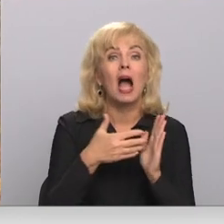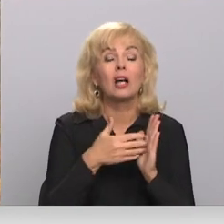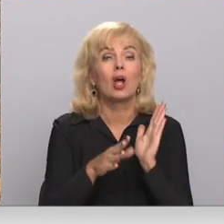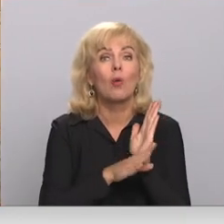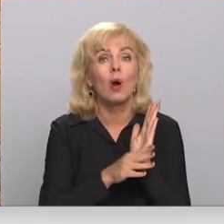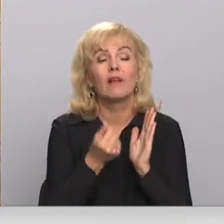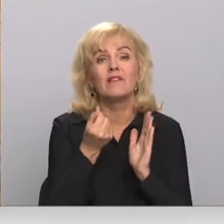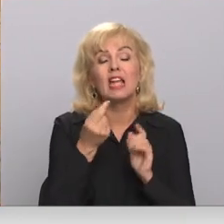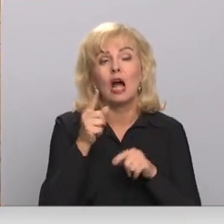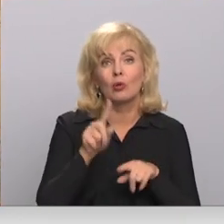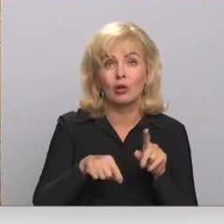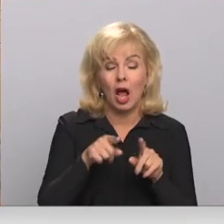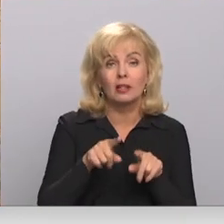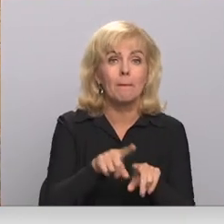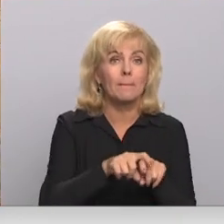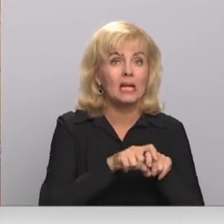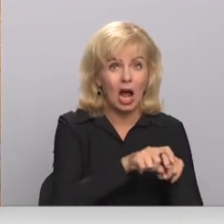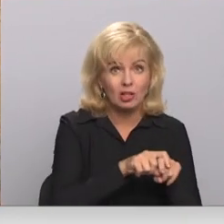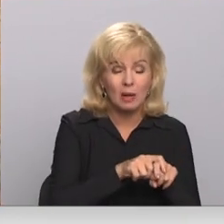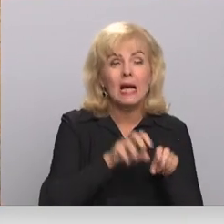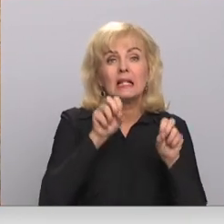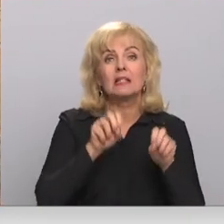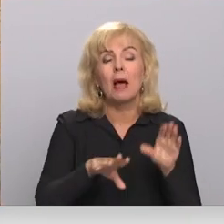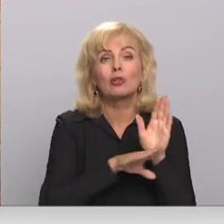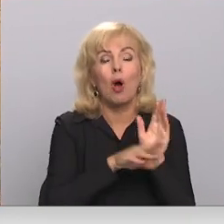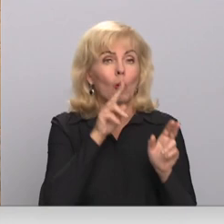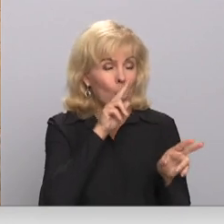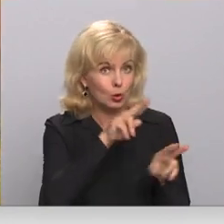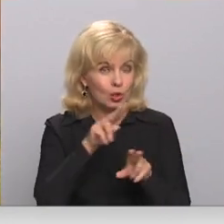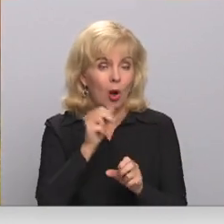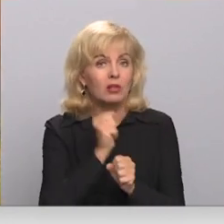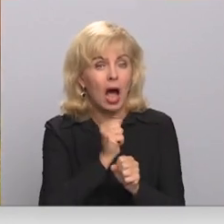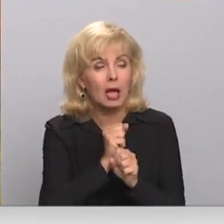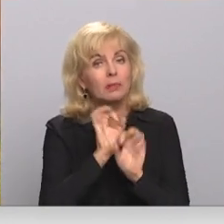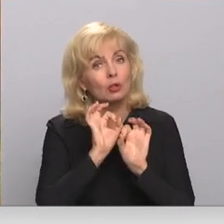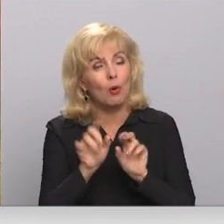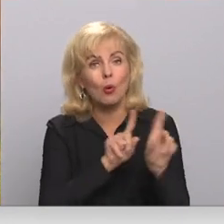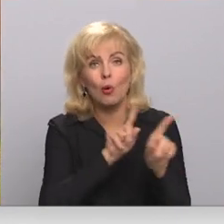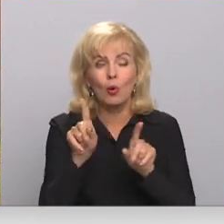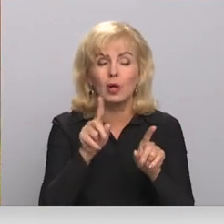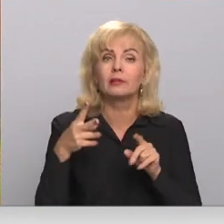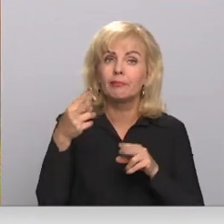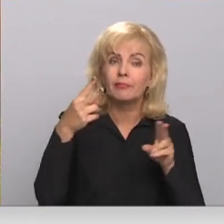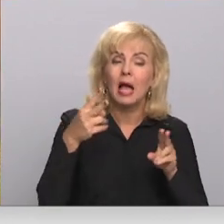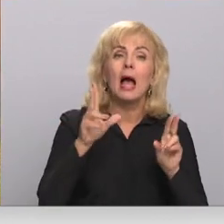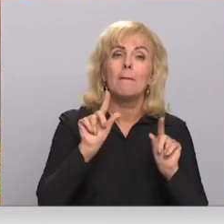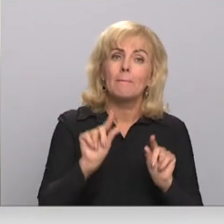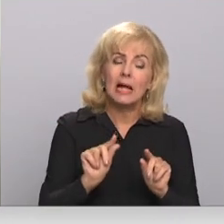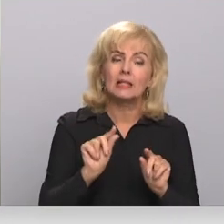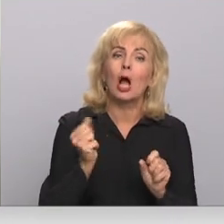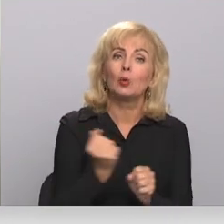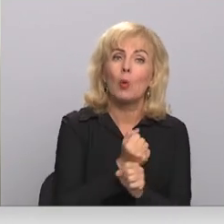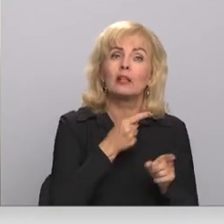būšot vien retais. Esot piesaistīts arī arborists, kurš uzraudzīs darbu gaitu, lai kokiem tikt nodarīts pēc iespējas mazāks kaitējums.